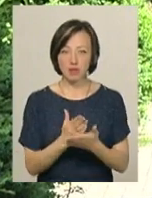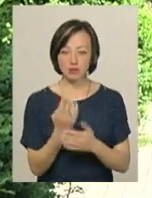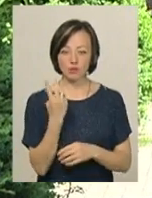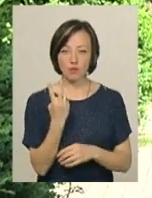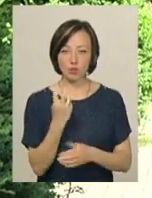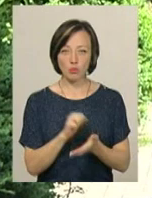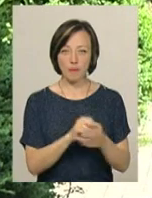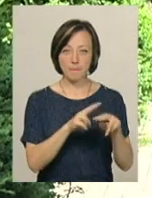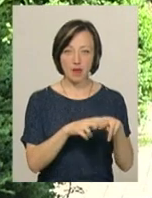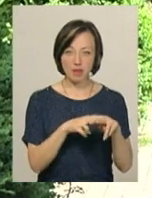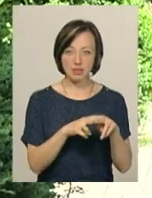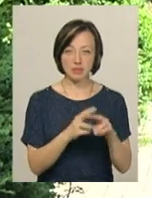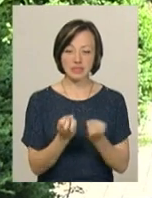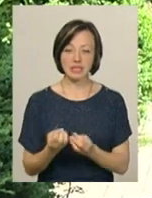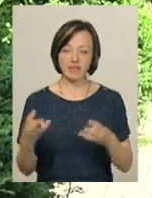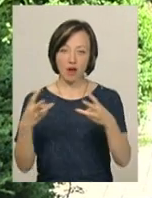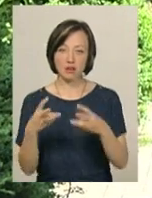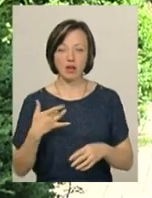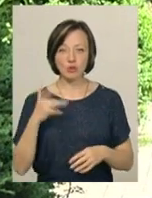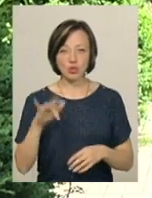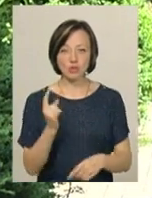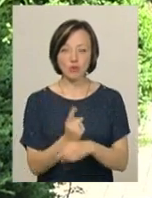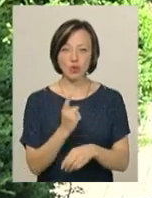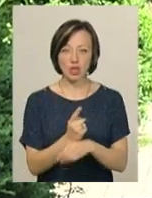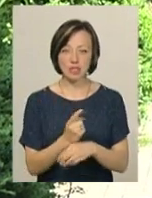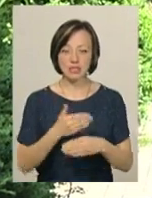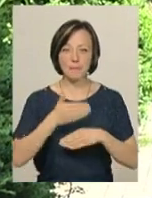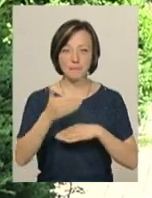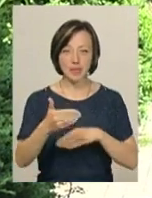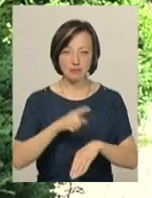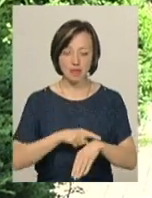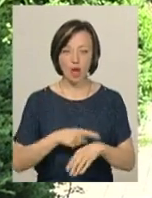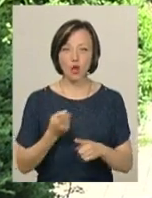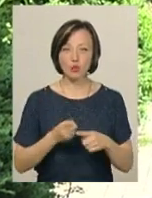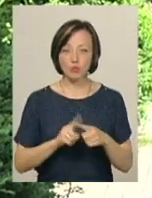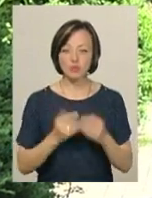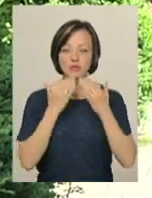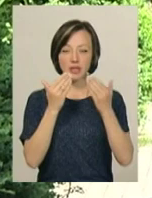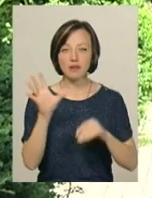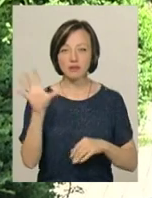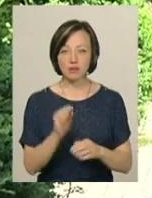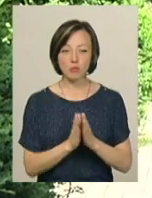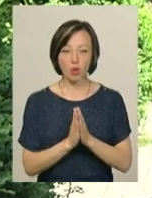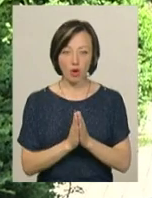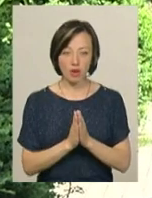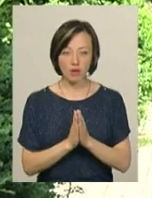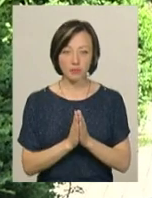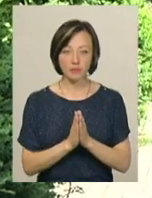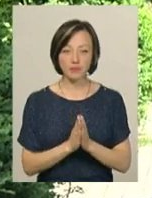документів, паспорта чи сертифіката. Категорично забороняється запізнення. Тому звертаюся до всіх з проханням